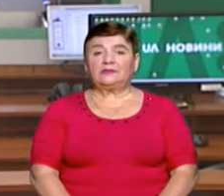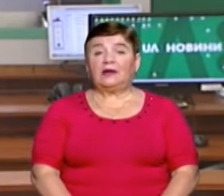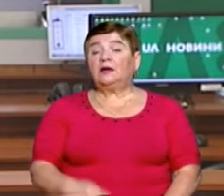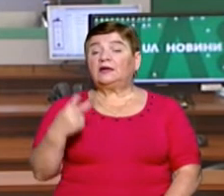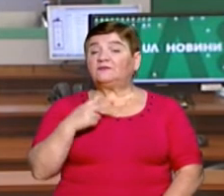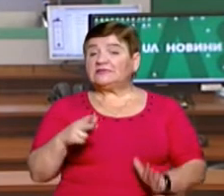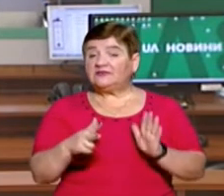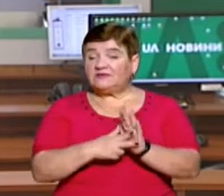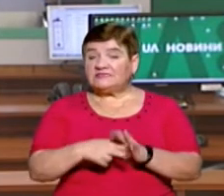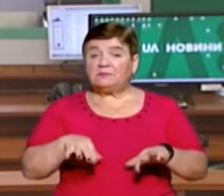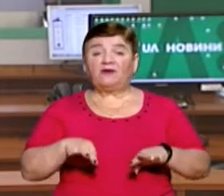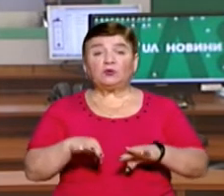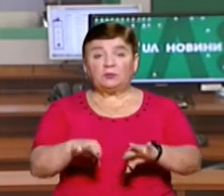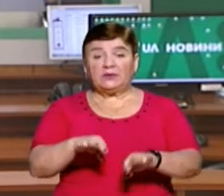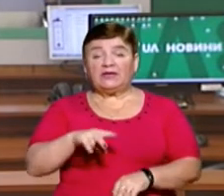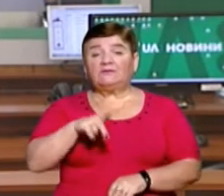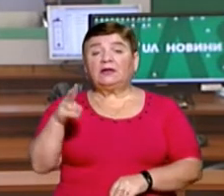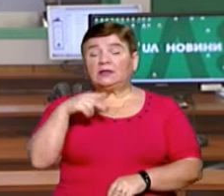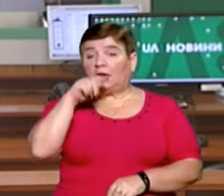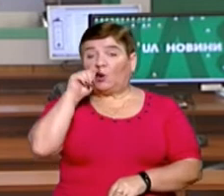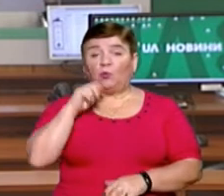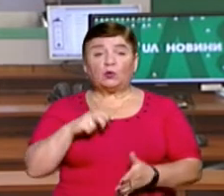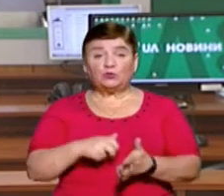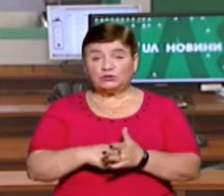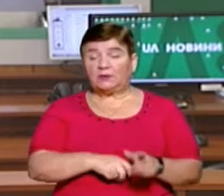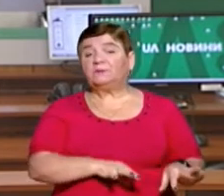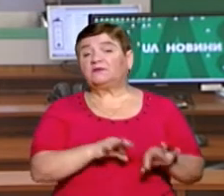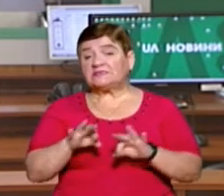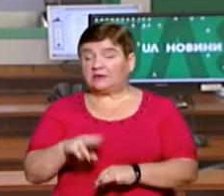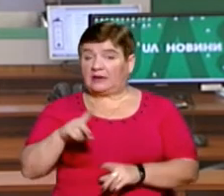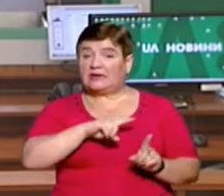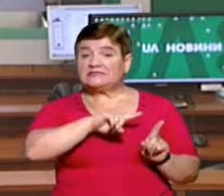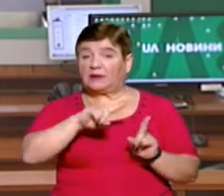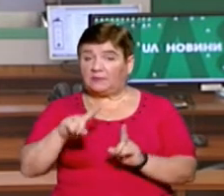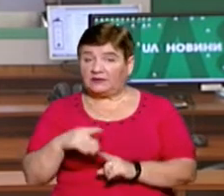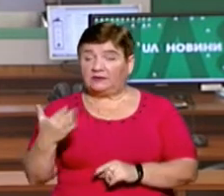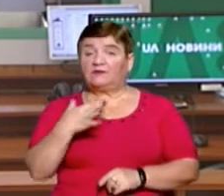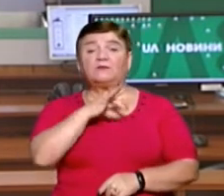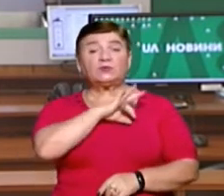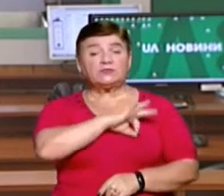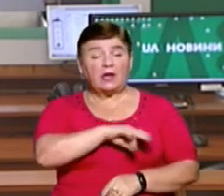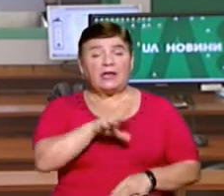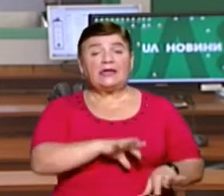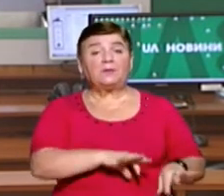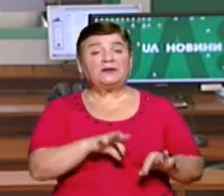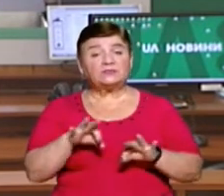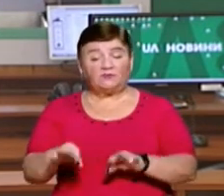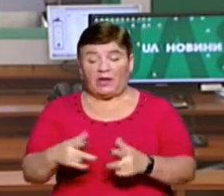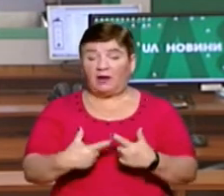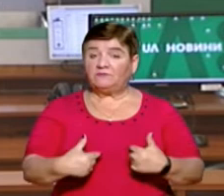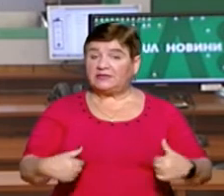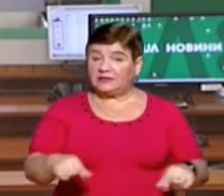28 автомобілів для Укрпошти доставили сьогодні на Закарпаття. Їх використовуватимуть як пересувні відділення,